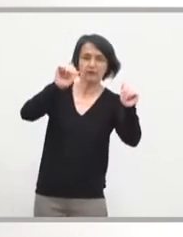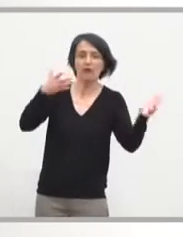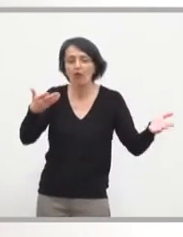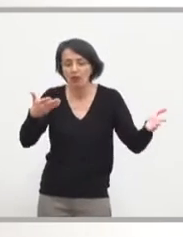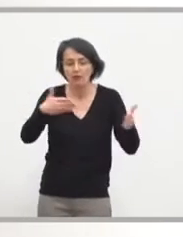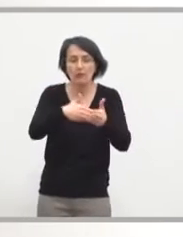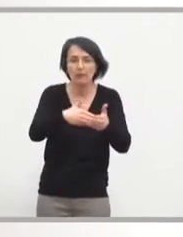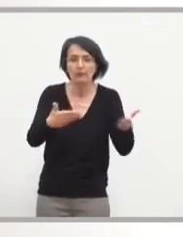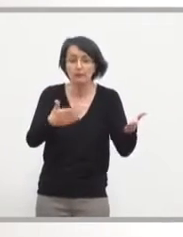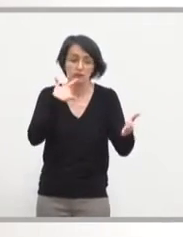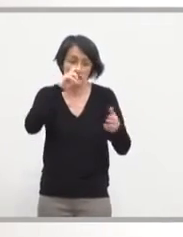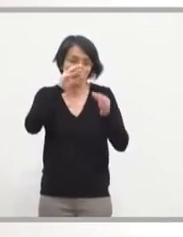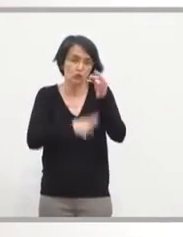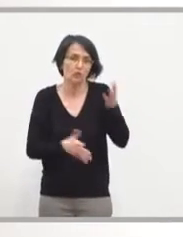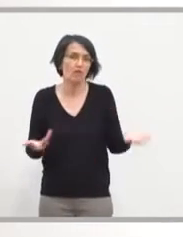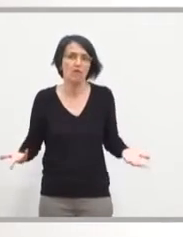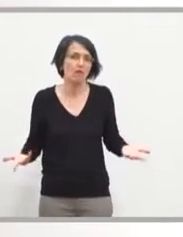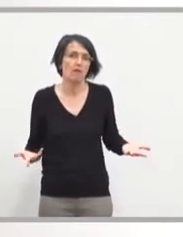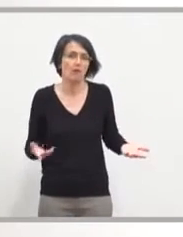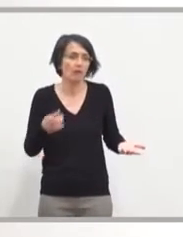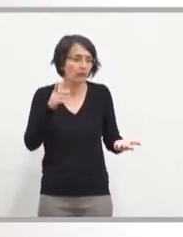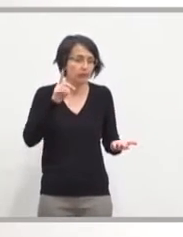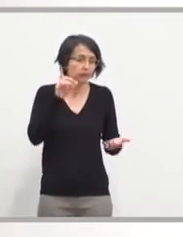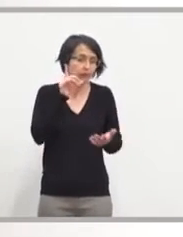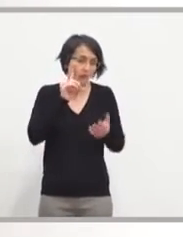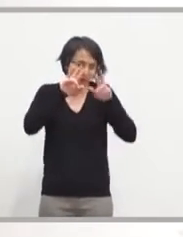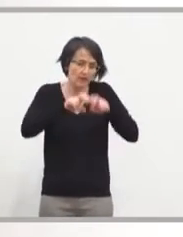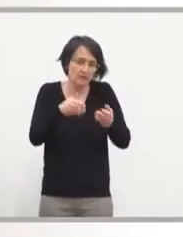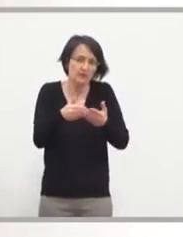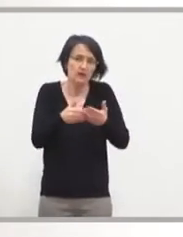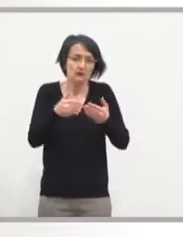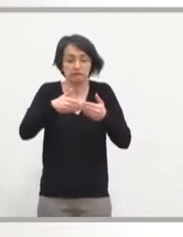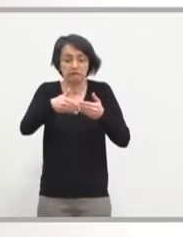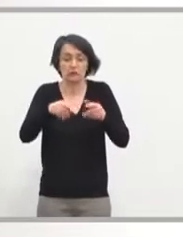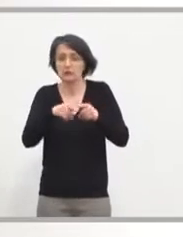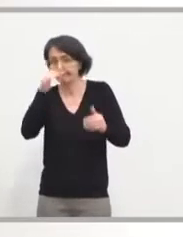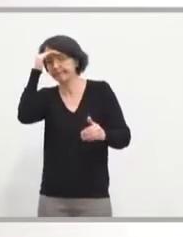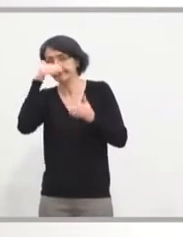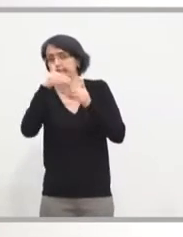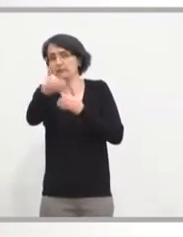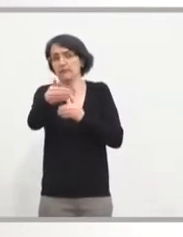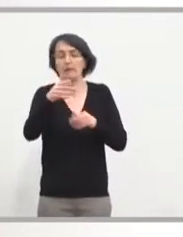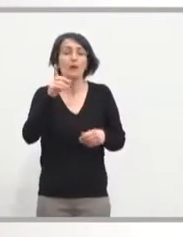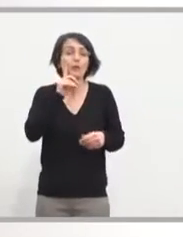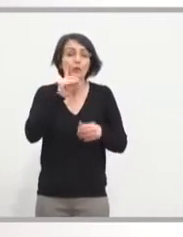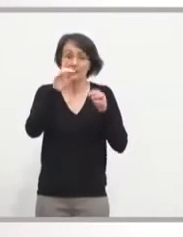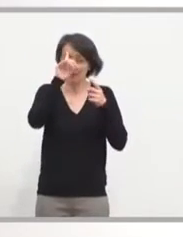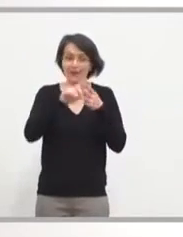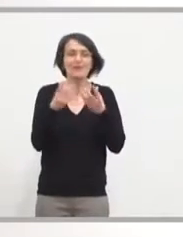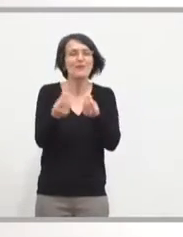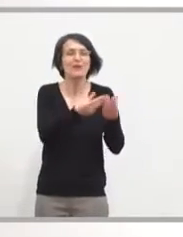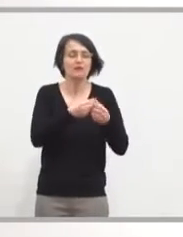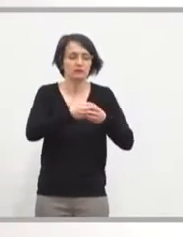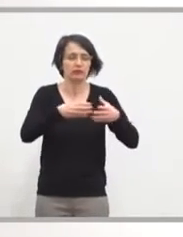intéressant à analyser pour le moyen et long terme. Parce que quand on ajoute et quand on intègre les développements de population sur le secteur